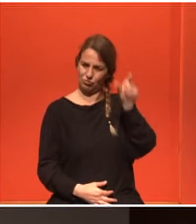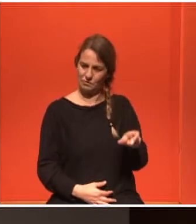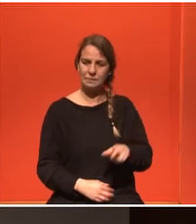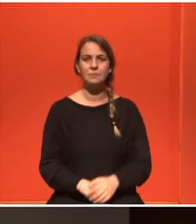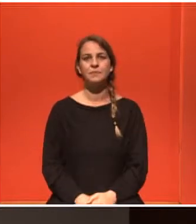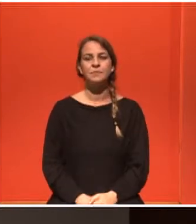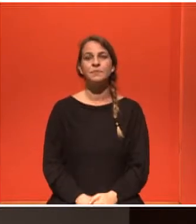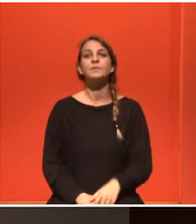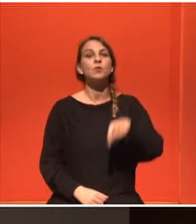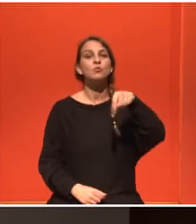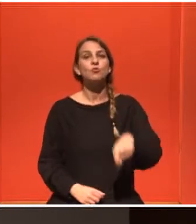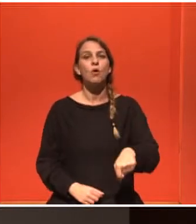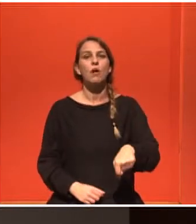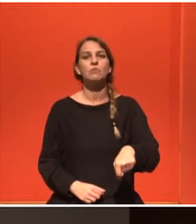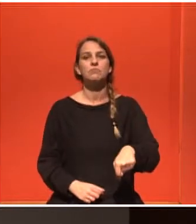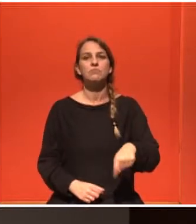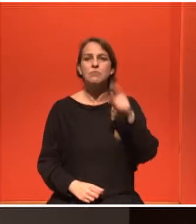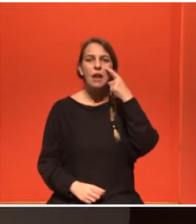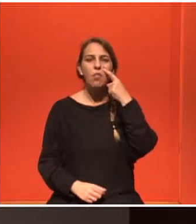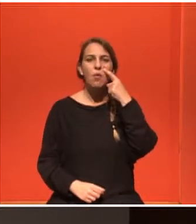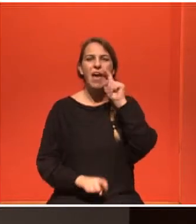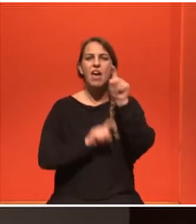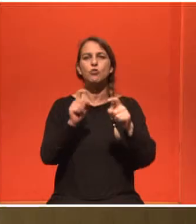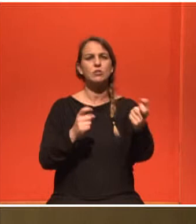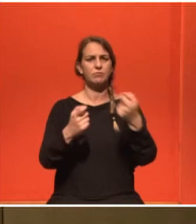Κάποιες ερωτήσεις, παρακαλώ, να δούμε.